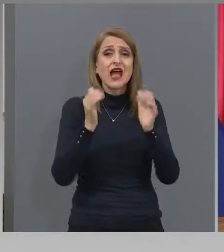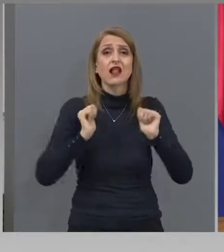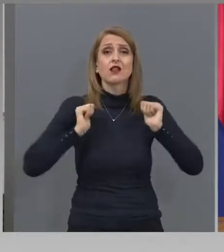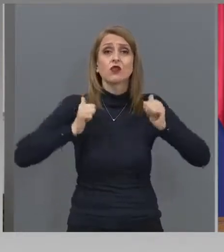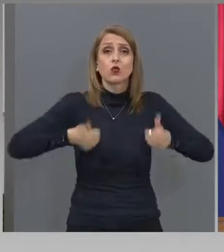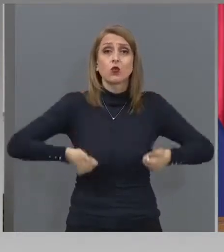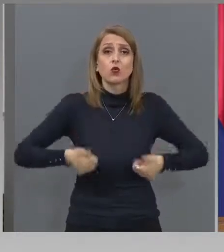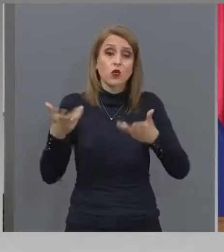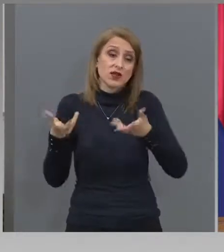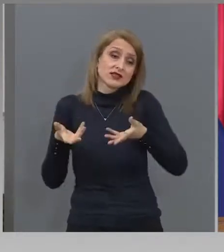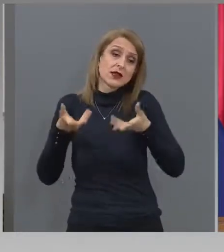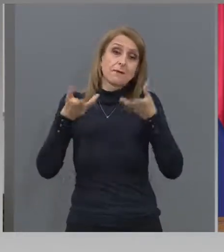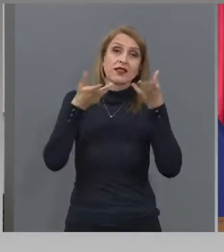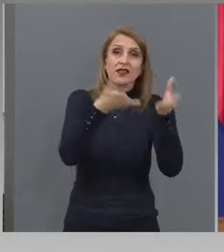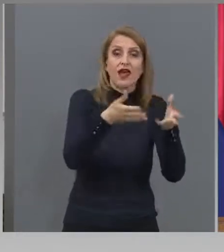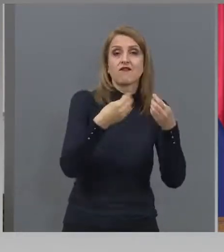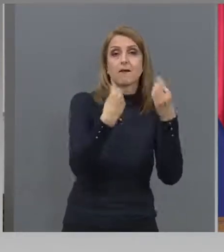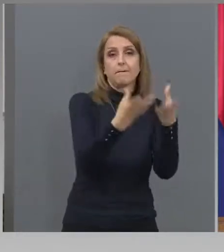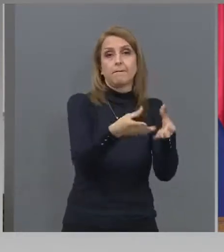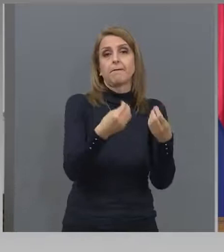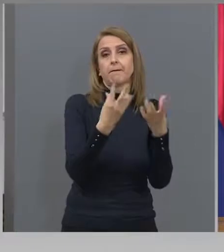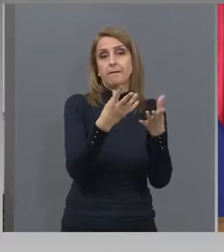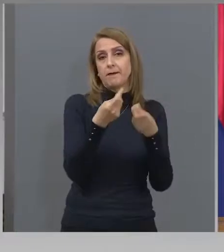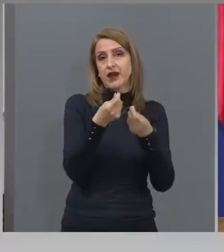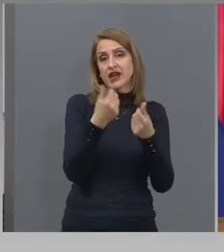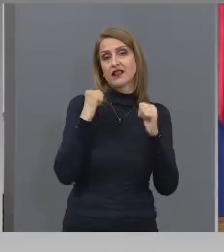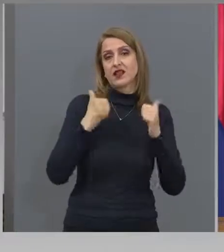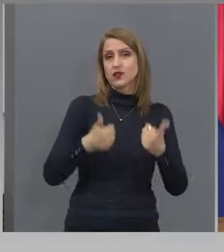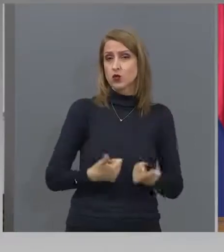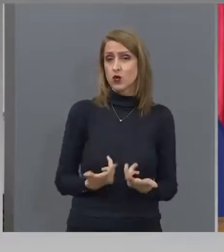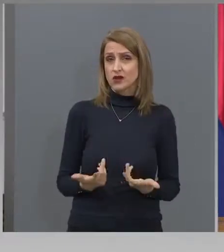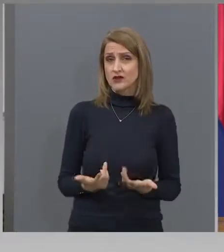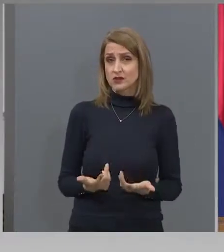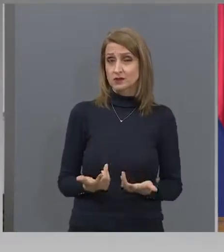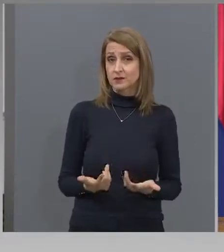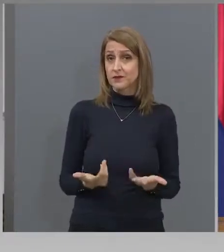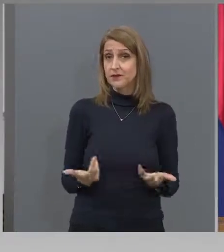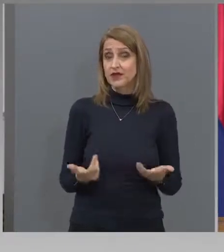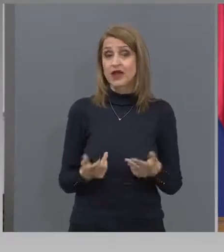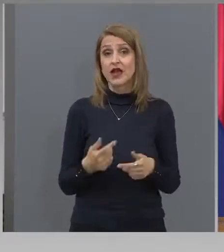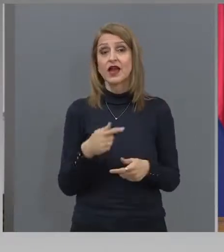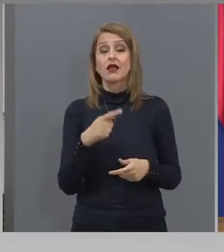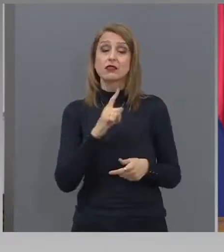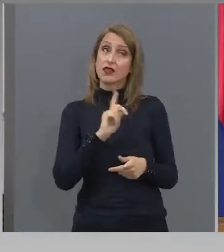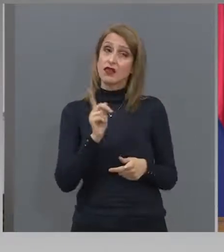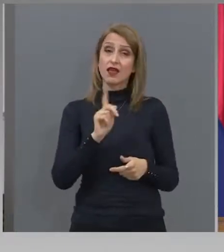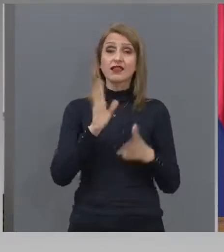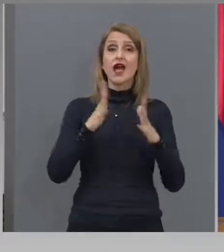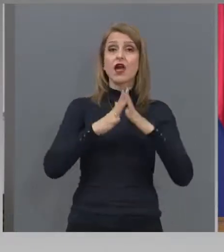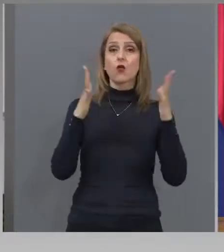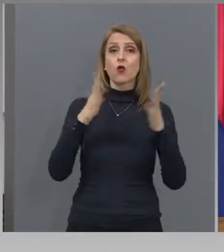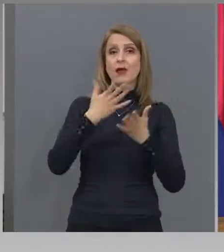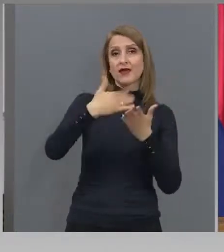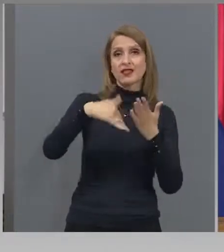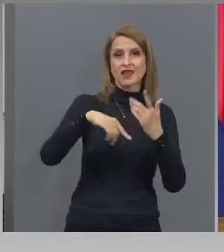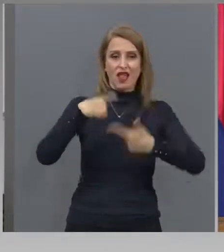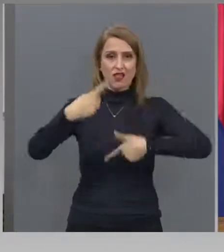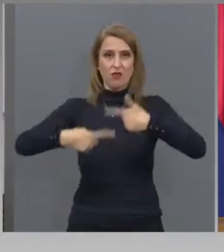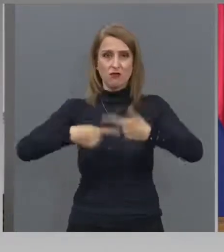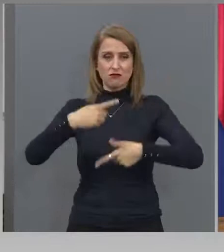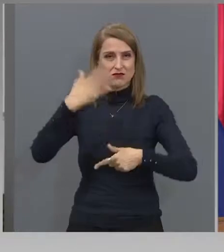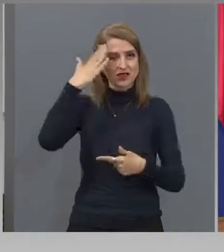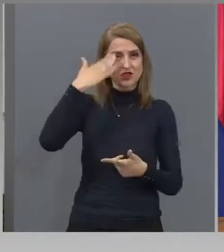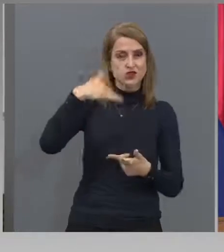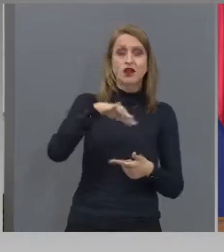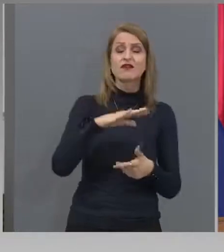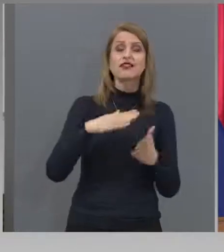отдел от вътрешния, брутният вътрешен продукт, но нещо има и много...-големият отдел е машиностроенето. Машиностроенето е 30%.